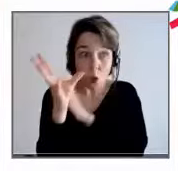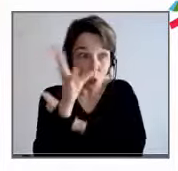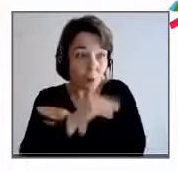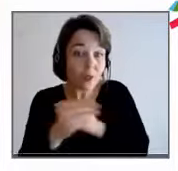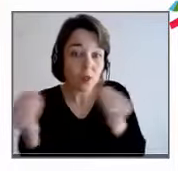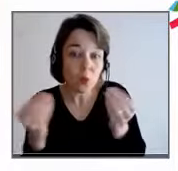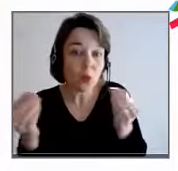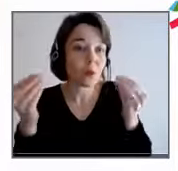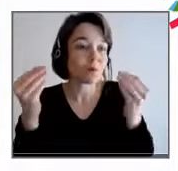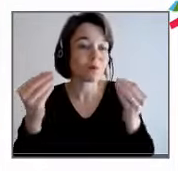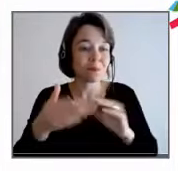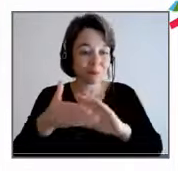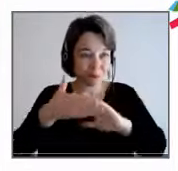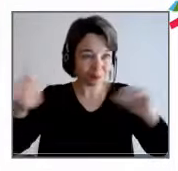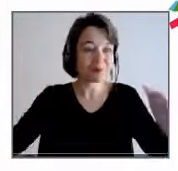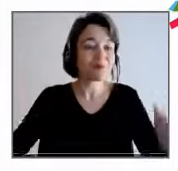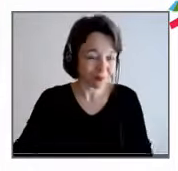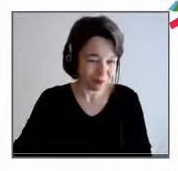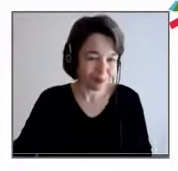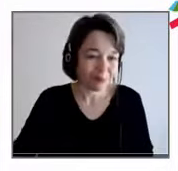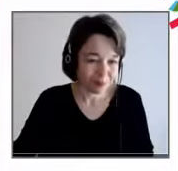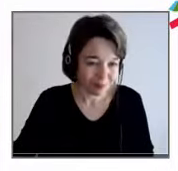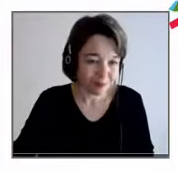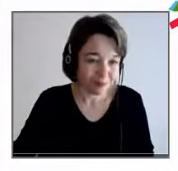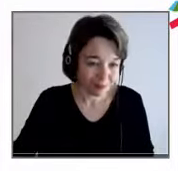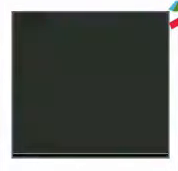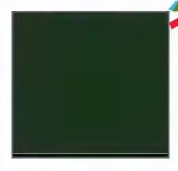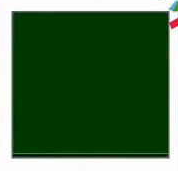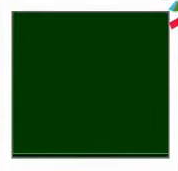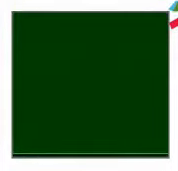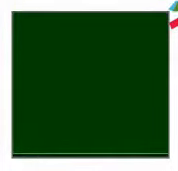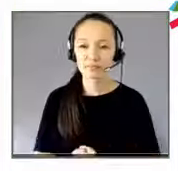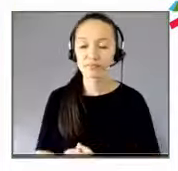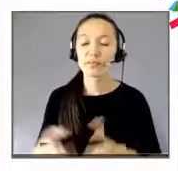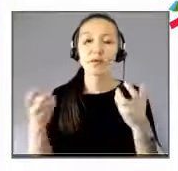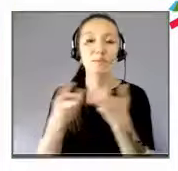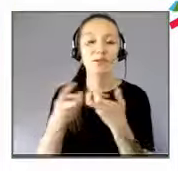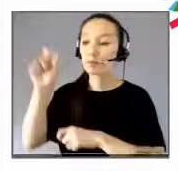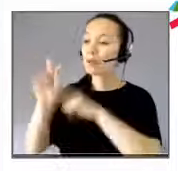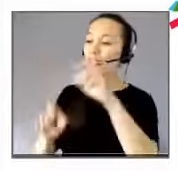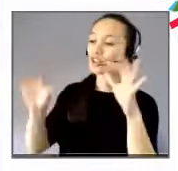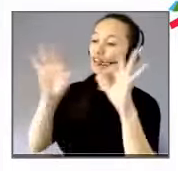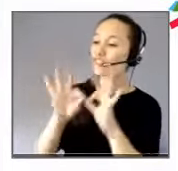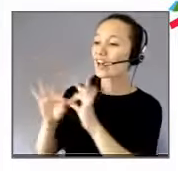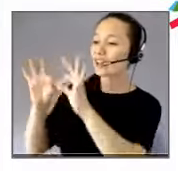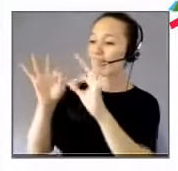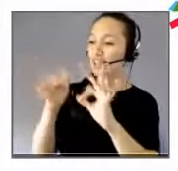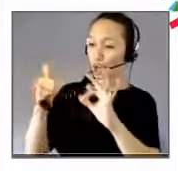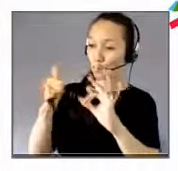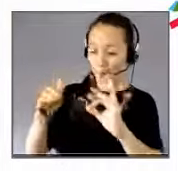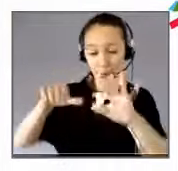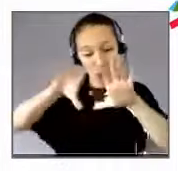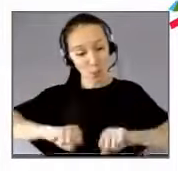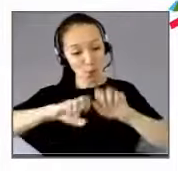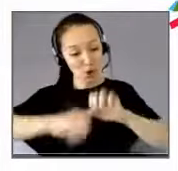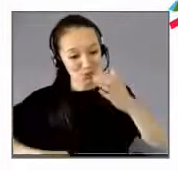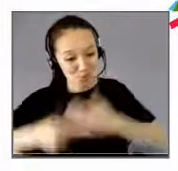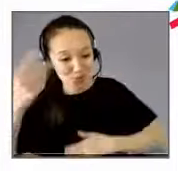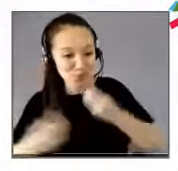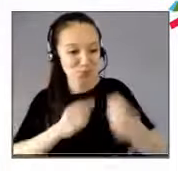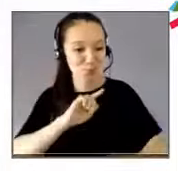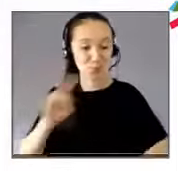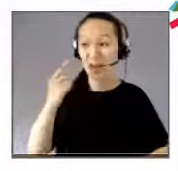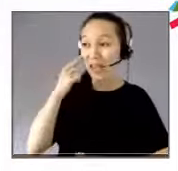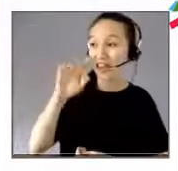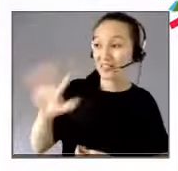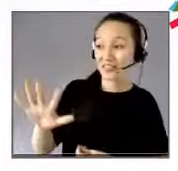fraternelles en entreprise ou qui démontrent de la fraternité ne sont pas les plus productives ? Je n pas fait d'études sur le sujet, mais en